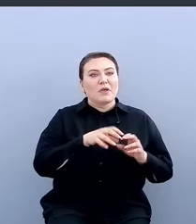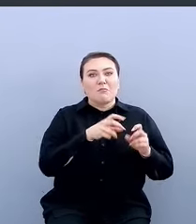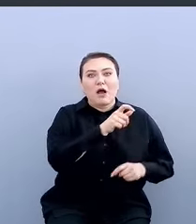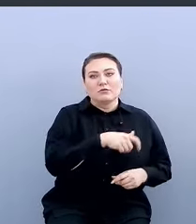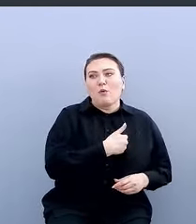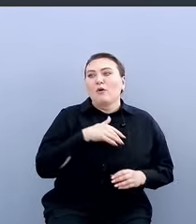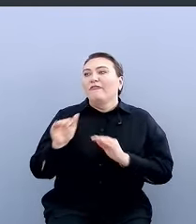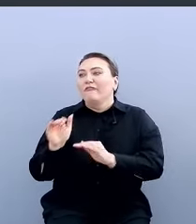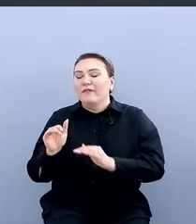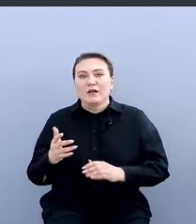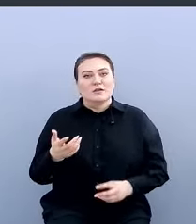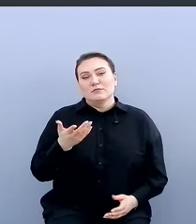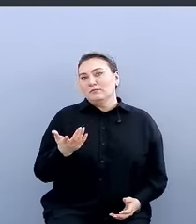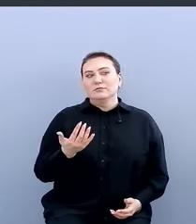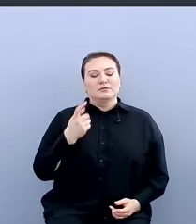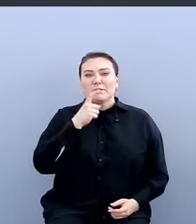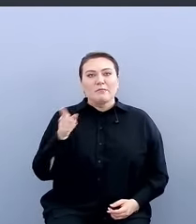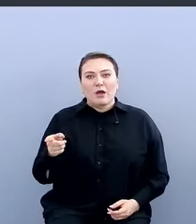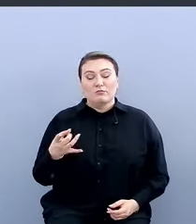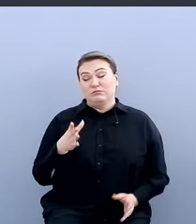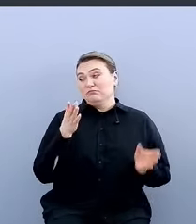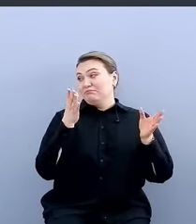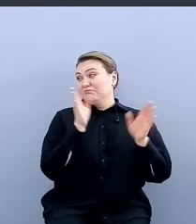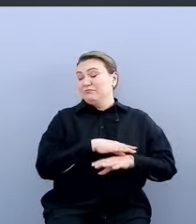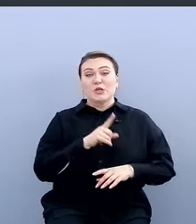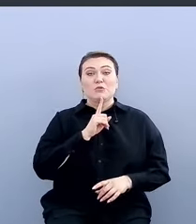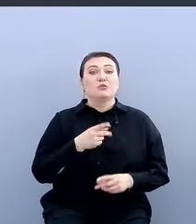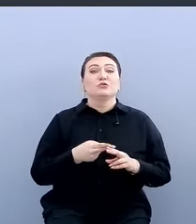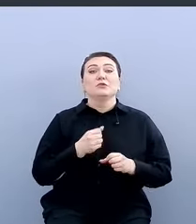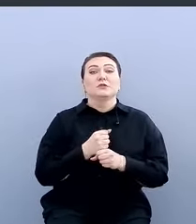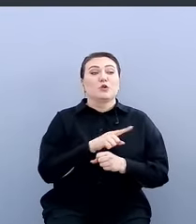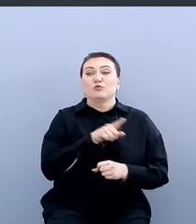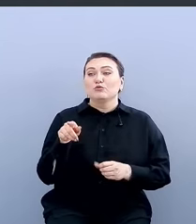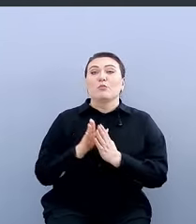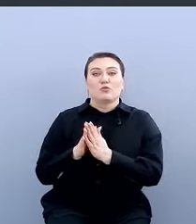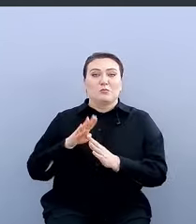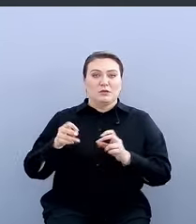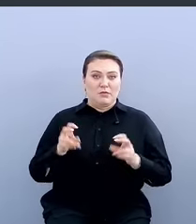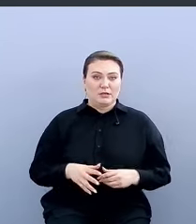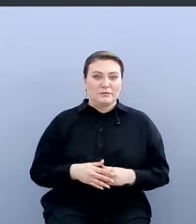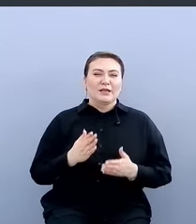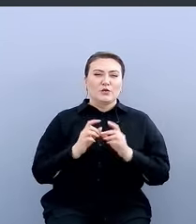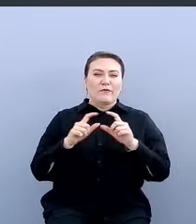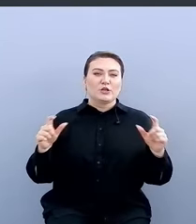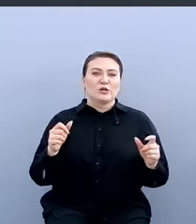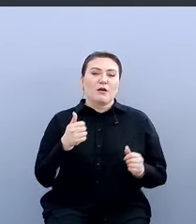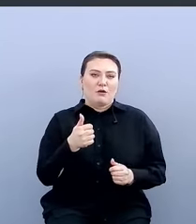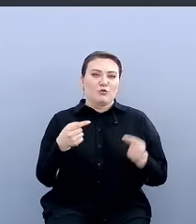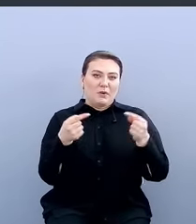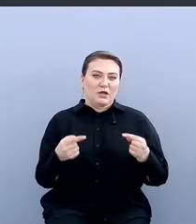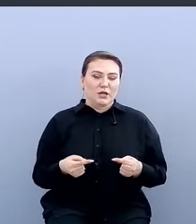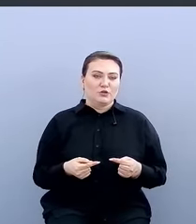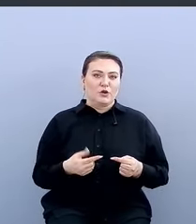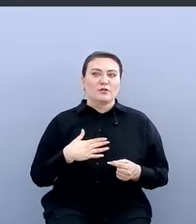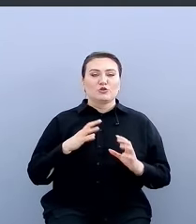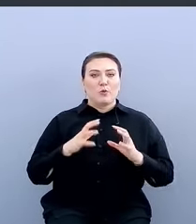это хочешь, почему ты от них это требуешь, они просто не будут этого делать. Есть такое выражение, очень хорошо подходящее вот